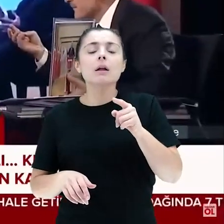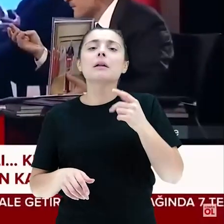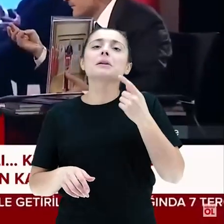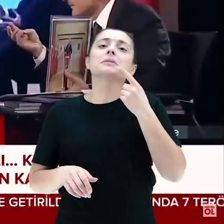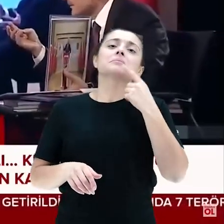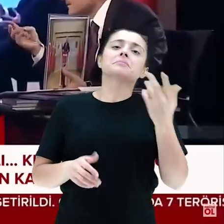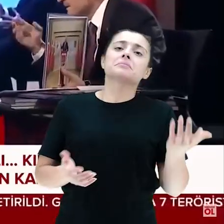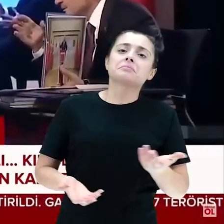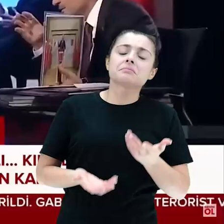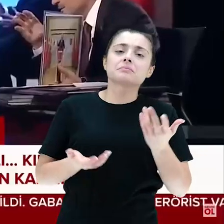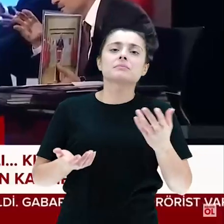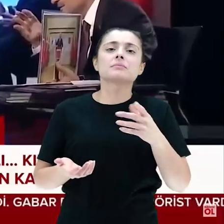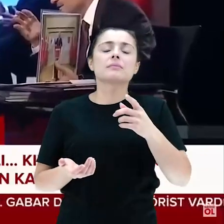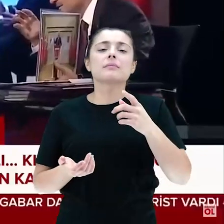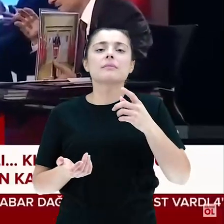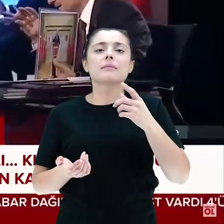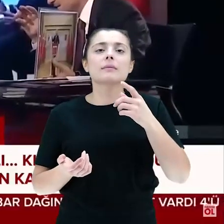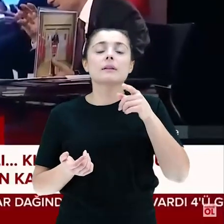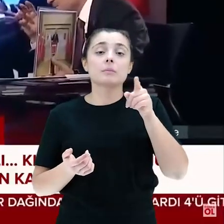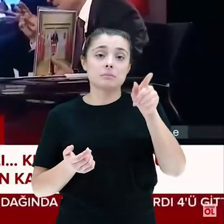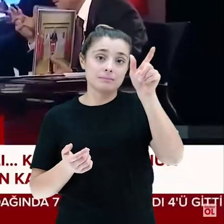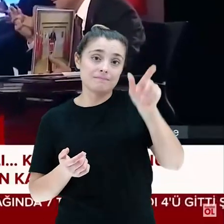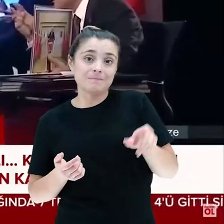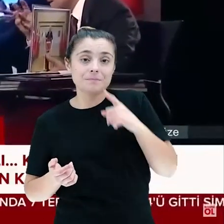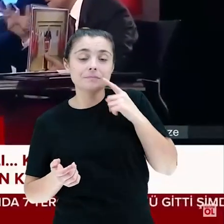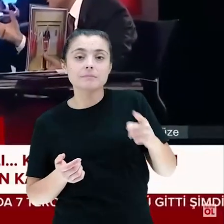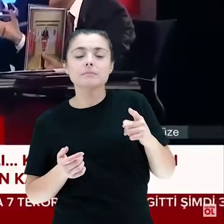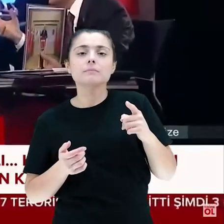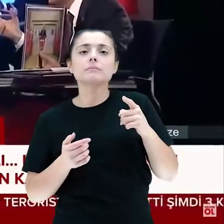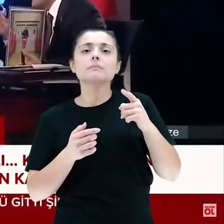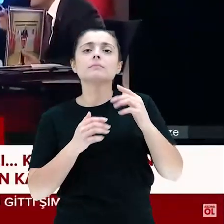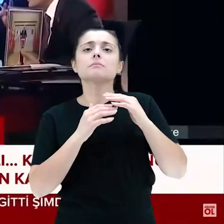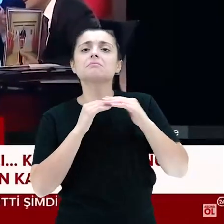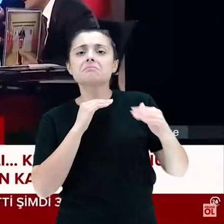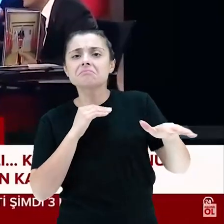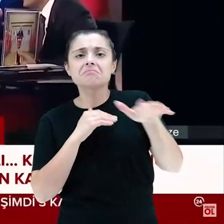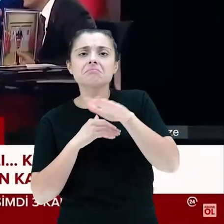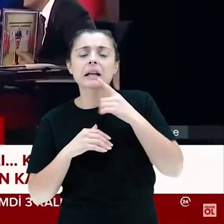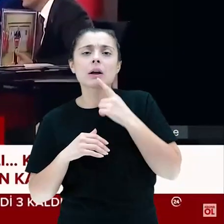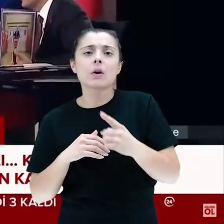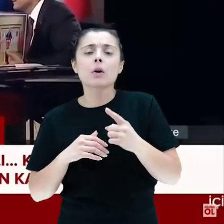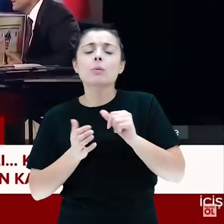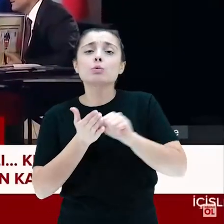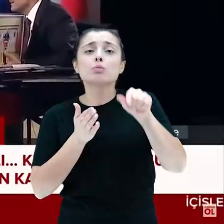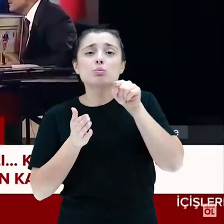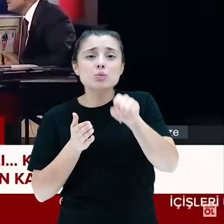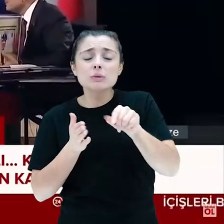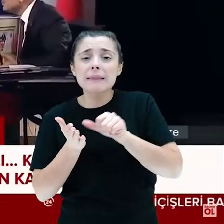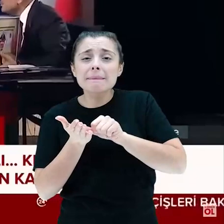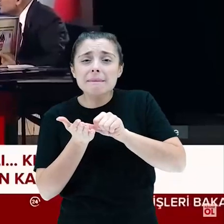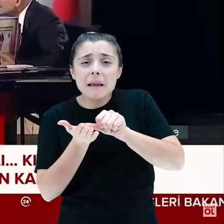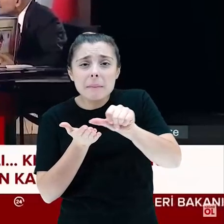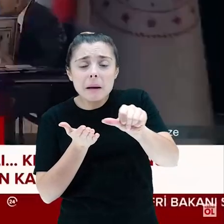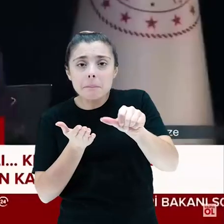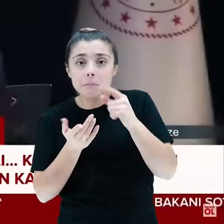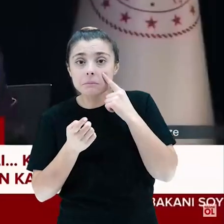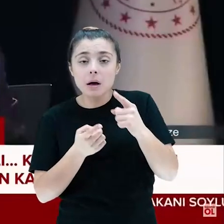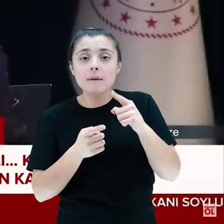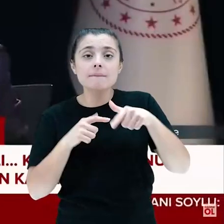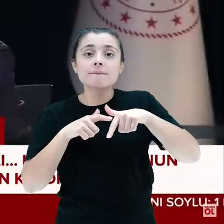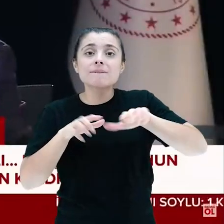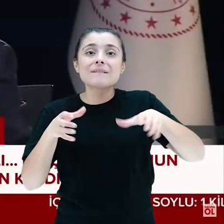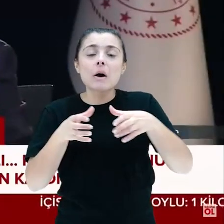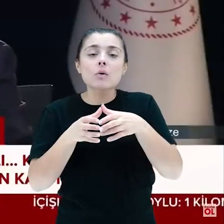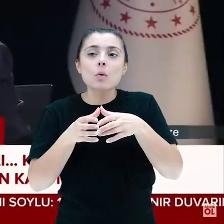ki, işte diyor, ağzına yuvarlıyor, özellik diyor. Erel yönetimler diyor. Şimdi şu. Şimdi bütün bunların